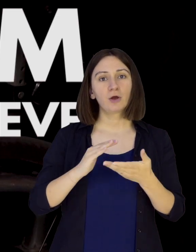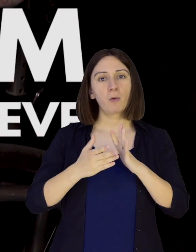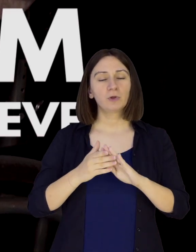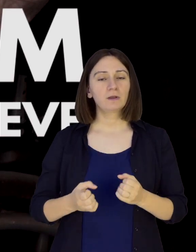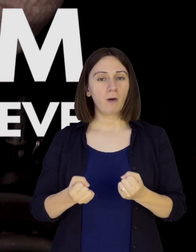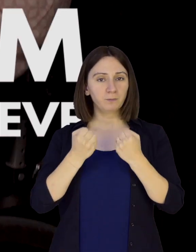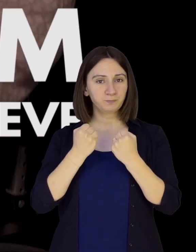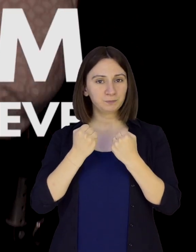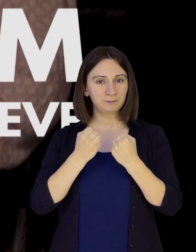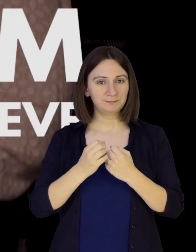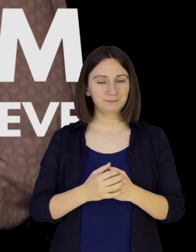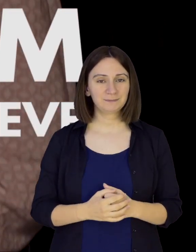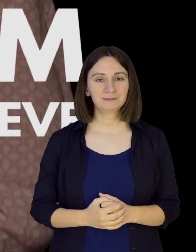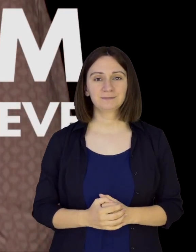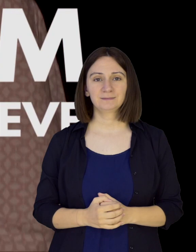komuniteteve.